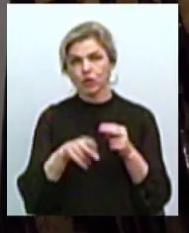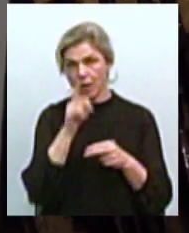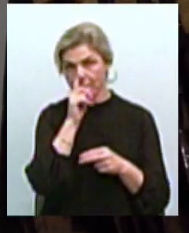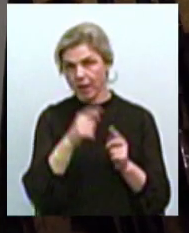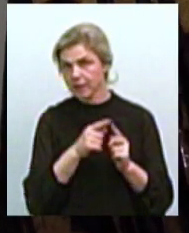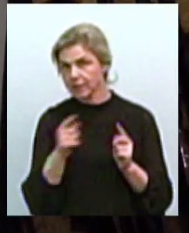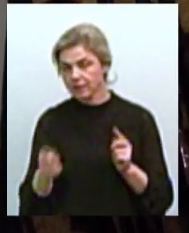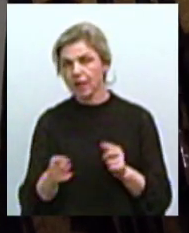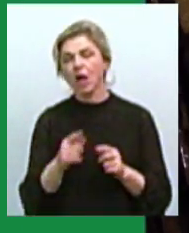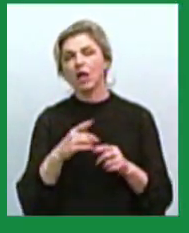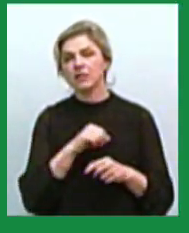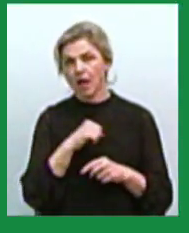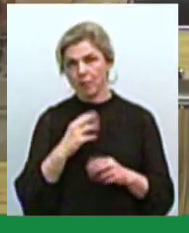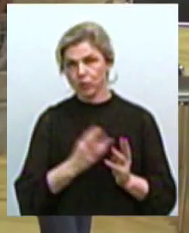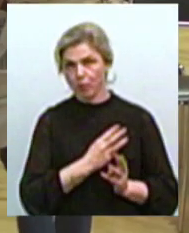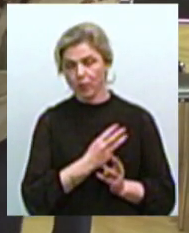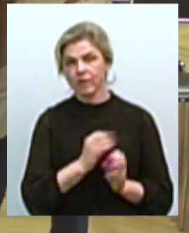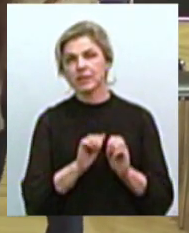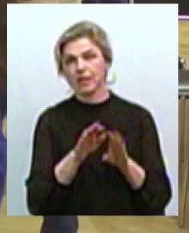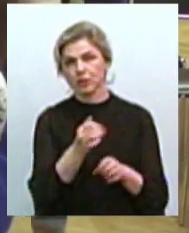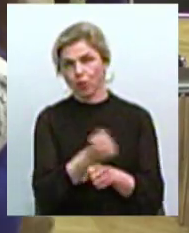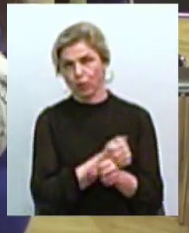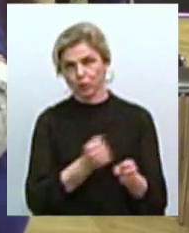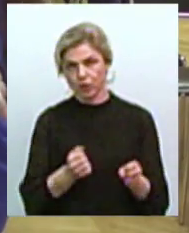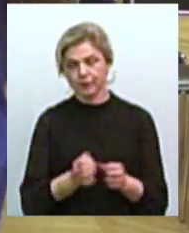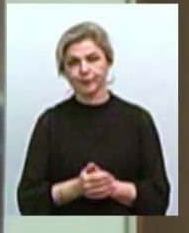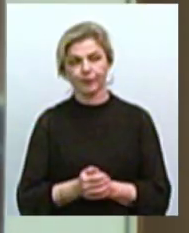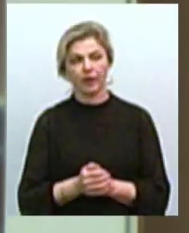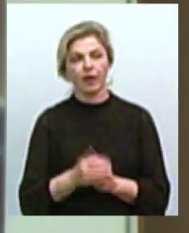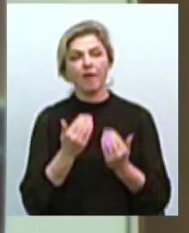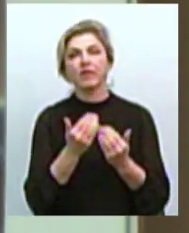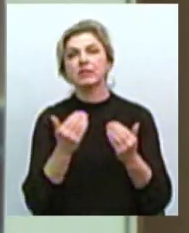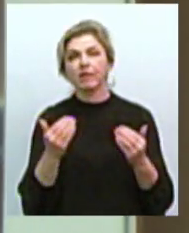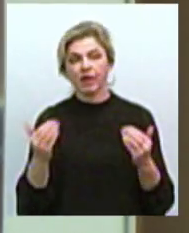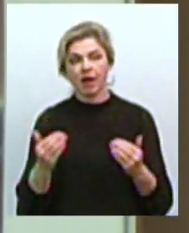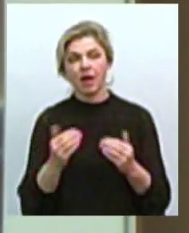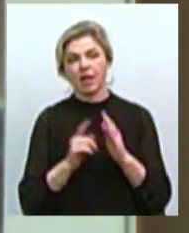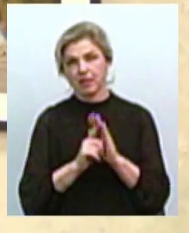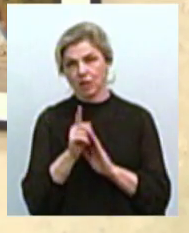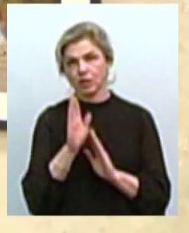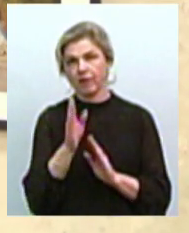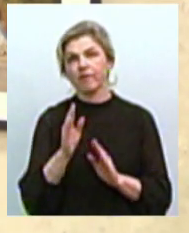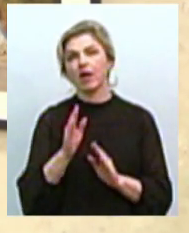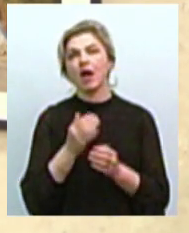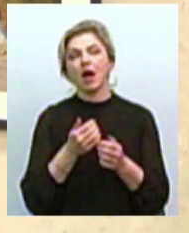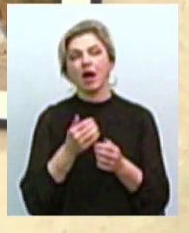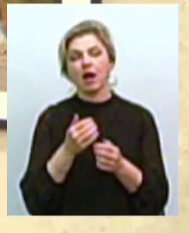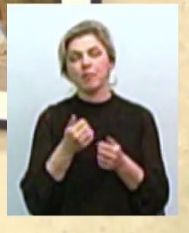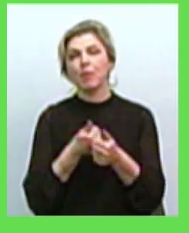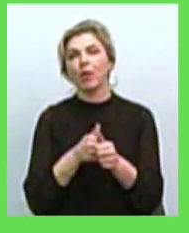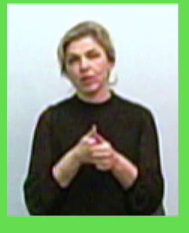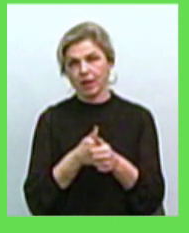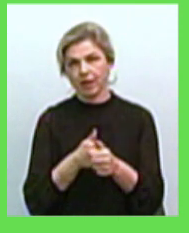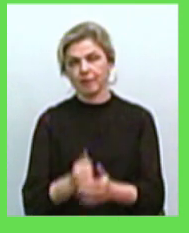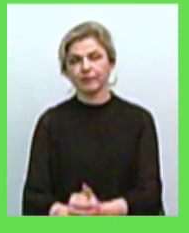добровільної здачі зброї. Виставка «Пташина Елегія» розпочала свою роботу в бібліотеці імені Марка Кропивницького.